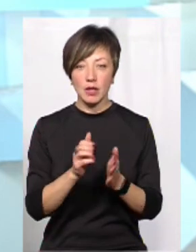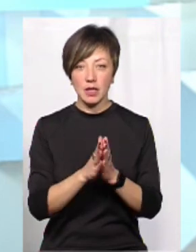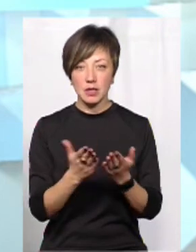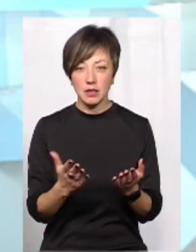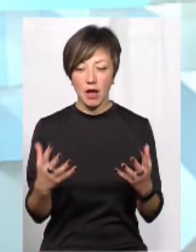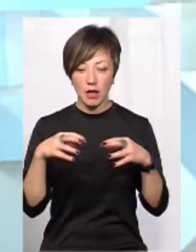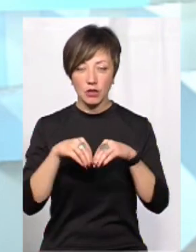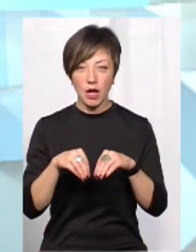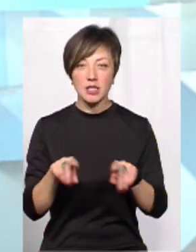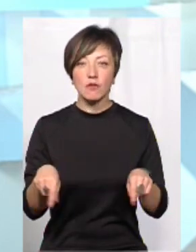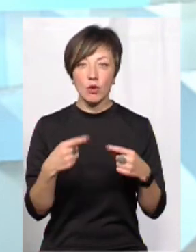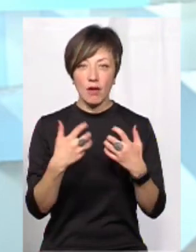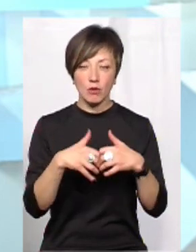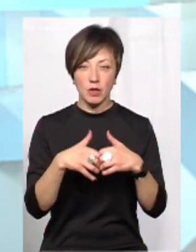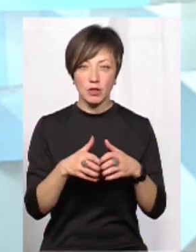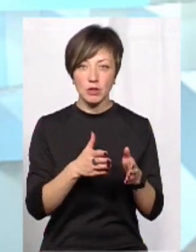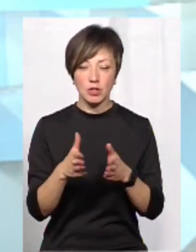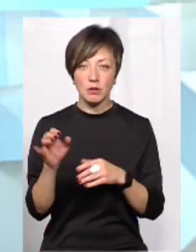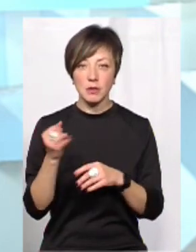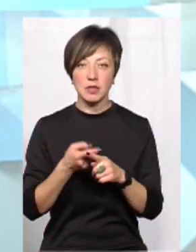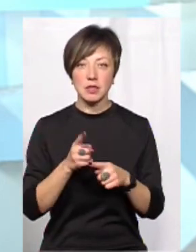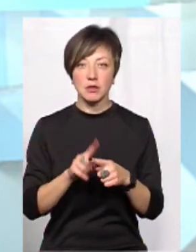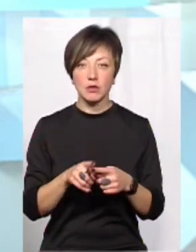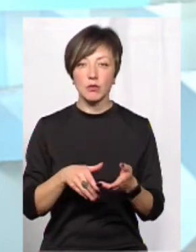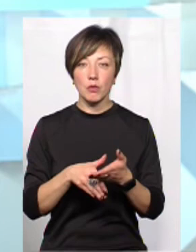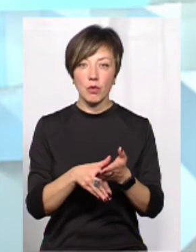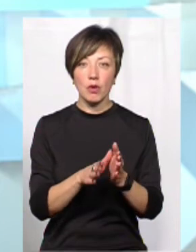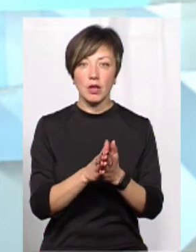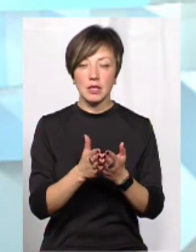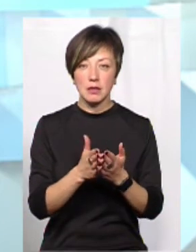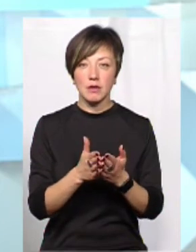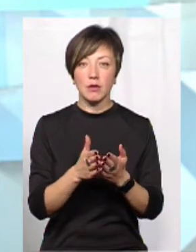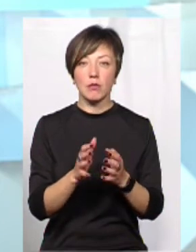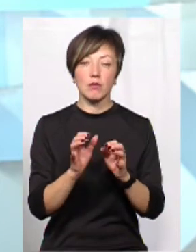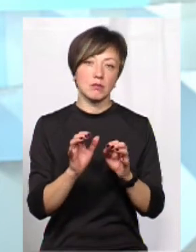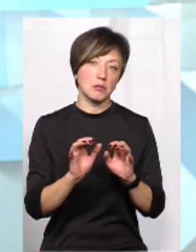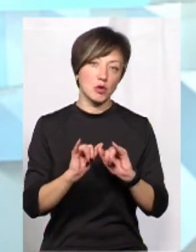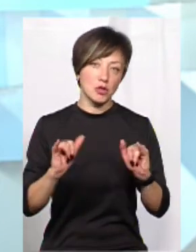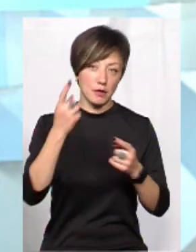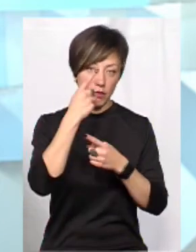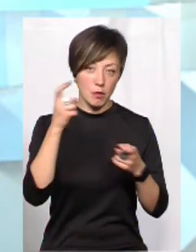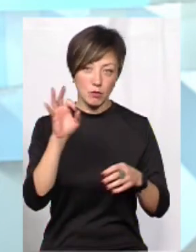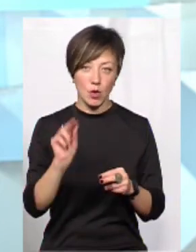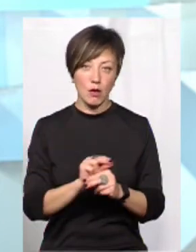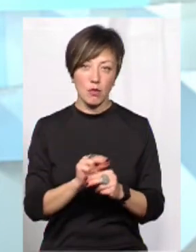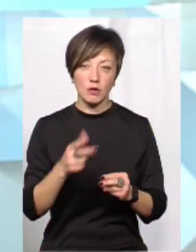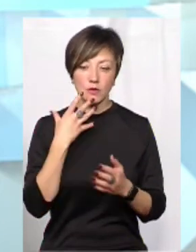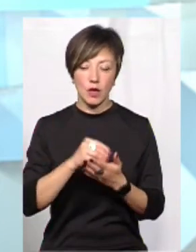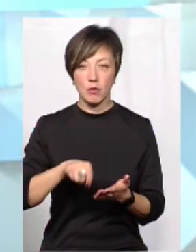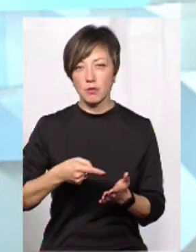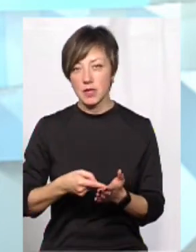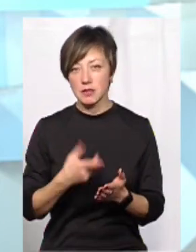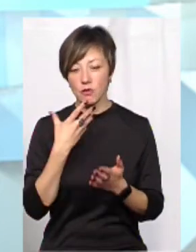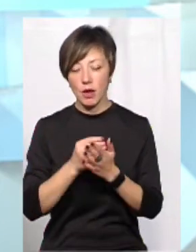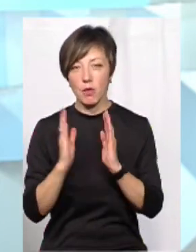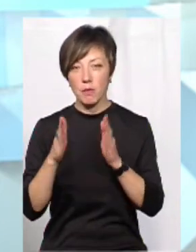яка генерується в автоматичному режимі. І за допомогою цієї листівки поширювати інформацію про ремонти в своєму місті,